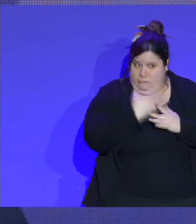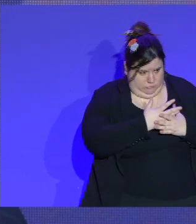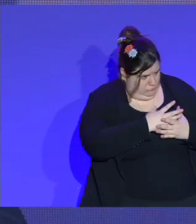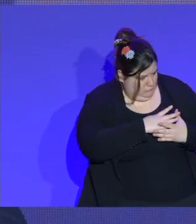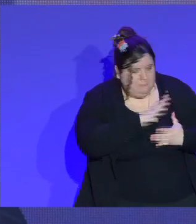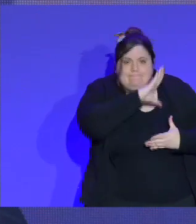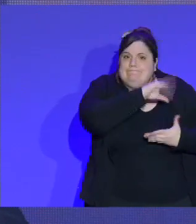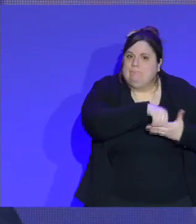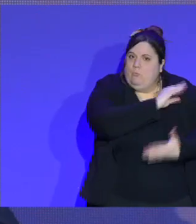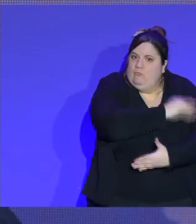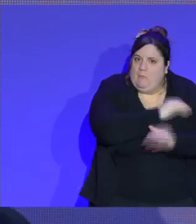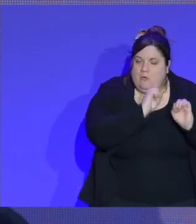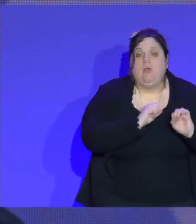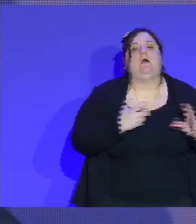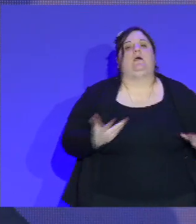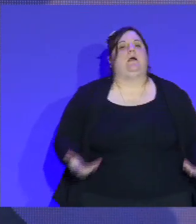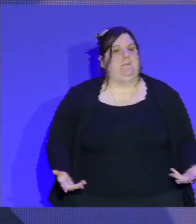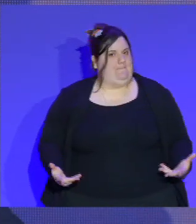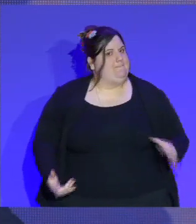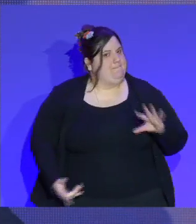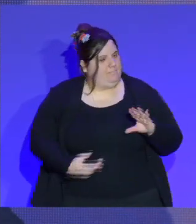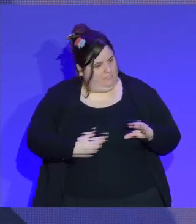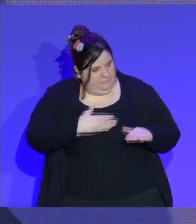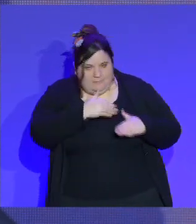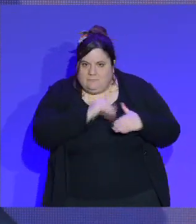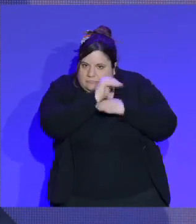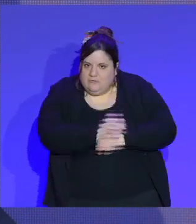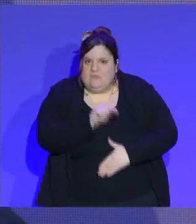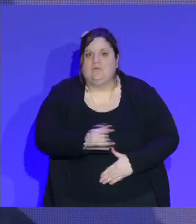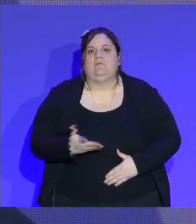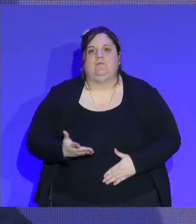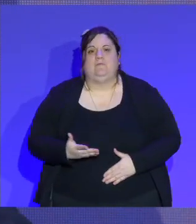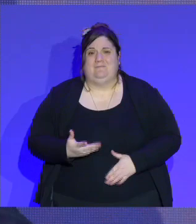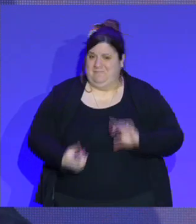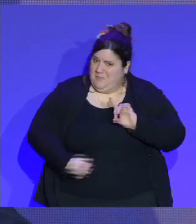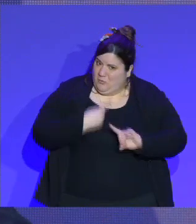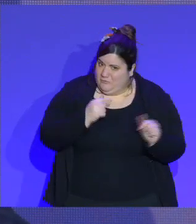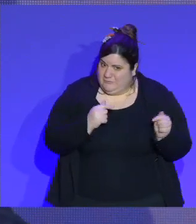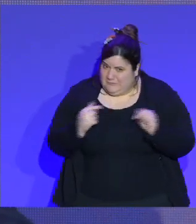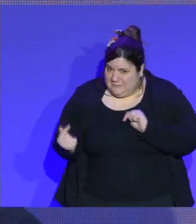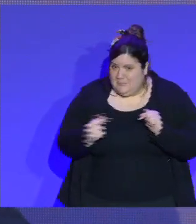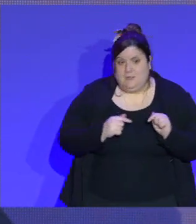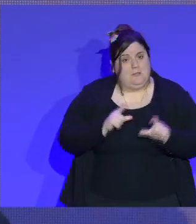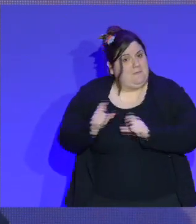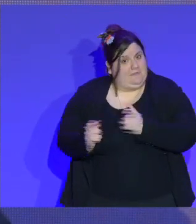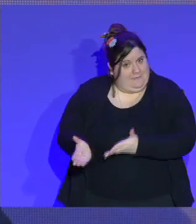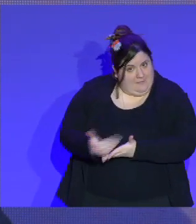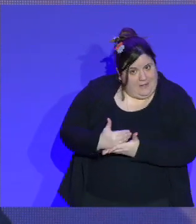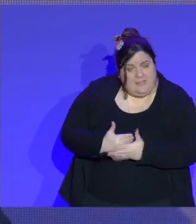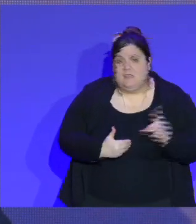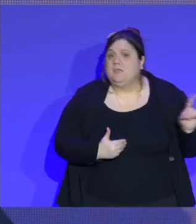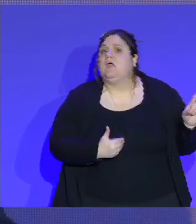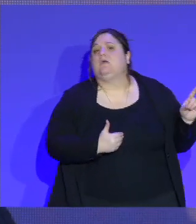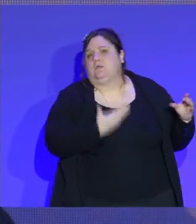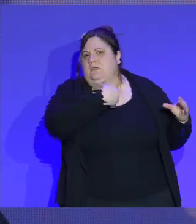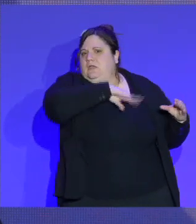et des activités physiques doit rentrer dans la concertation qu'il y a entre les salariés et les responsables de